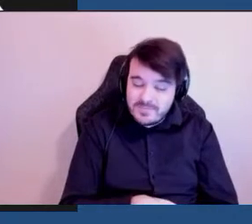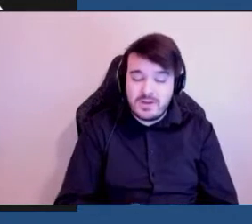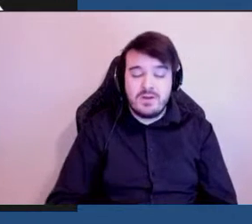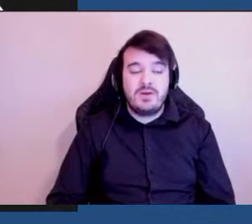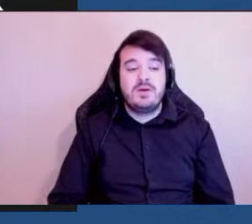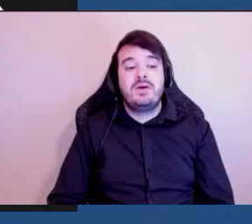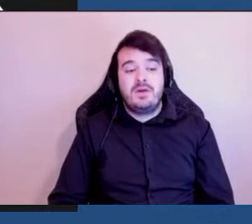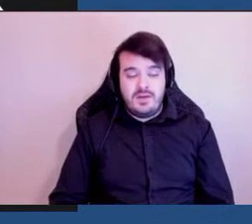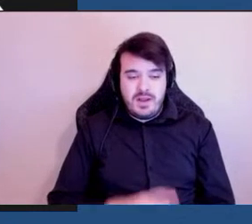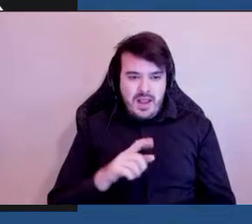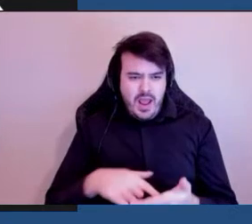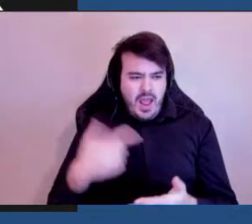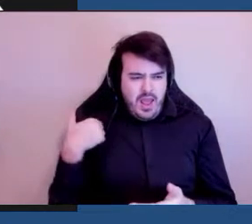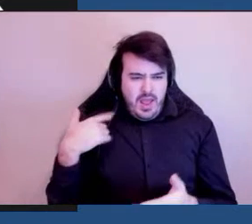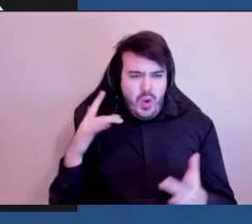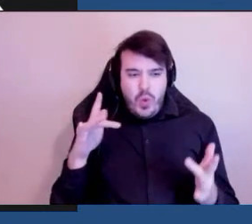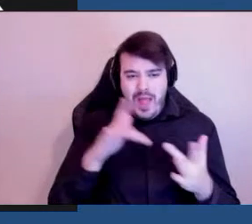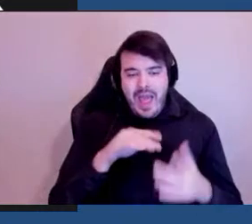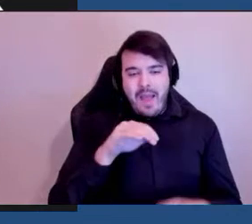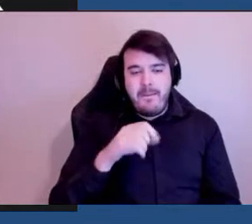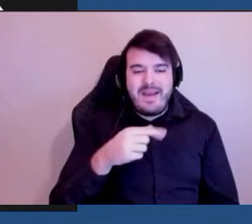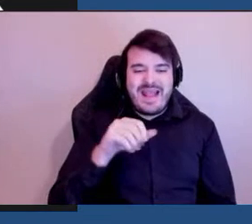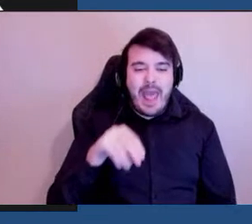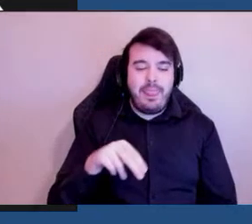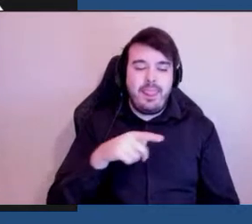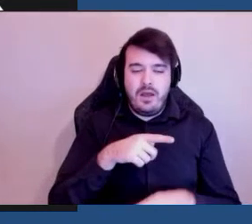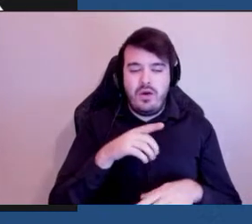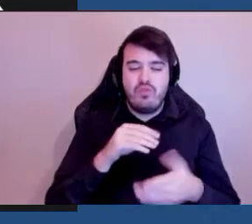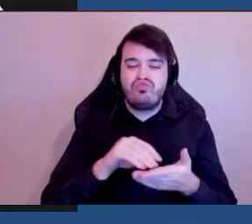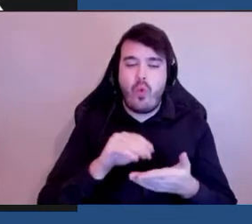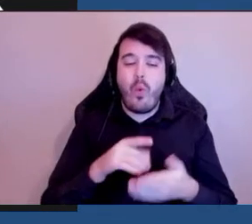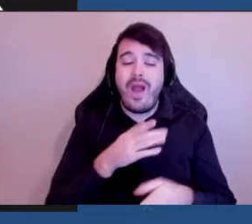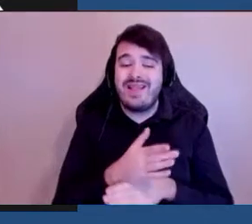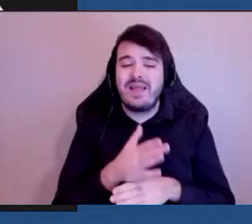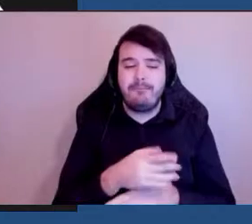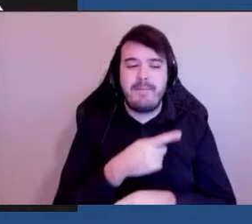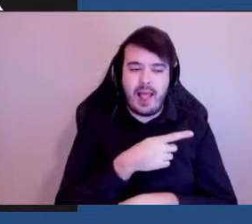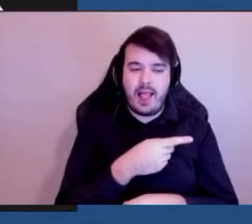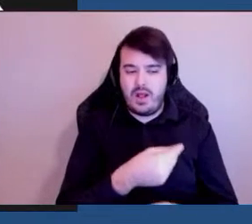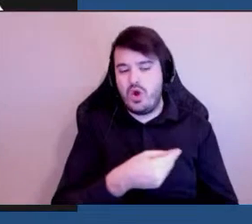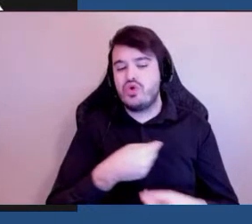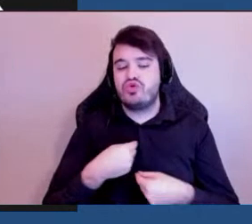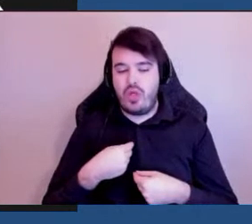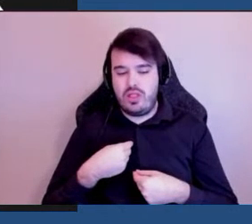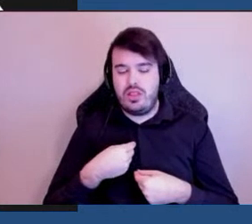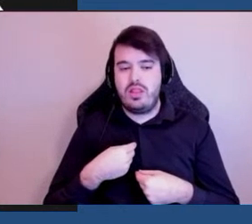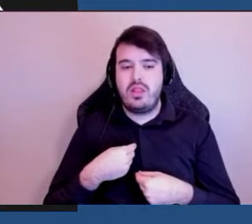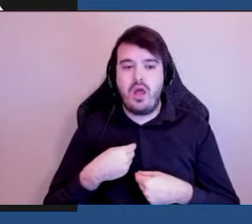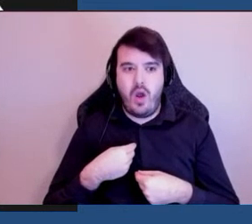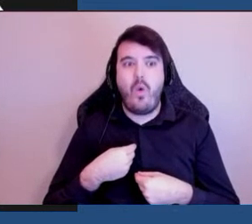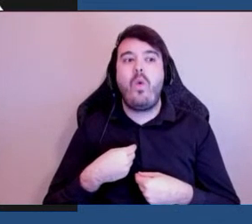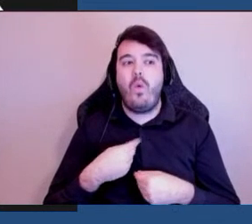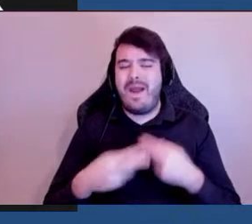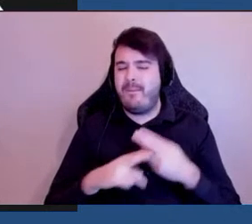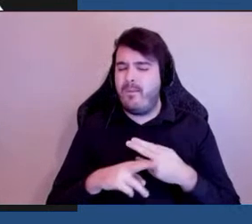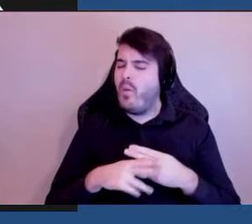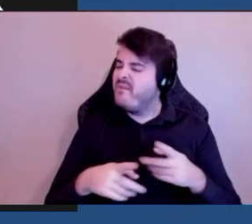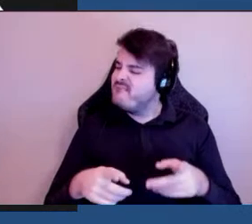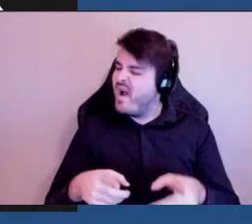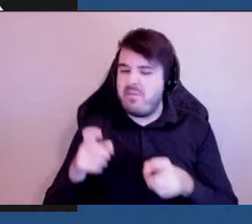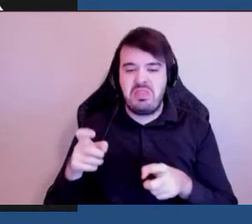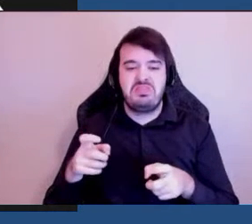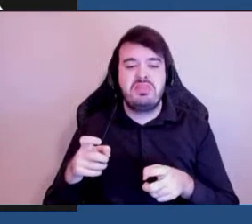contacté Megan au bureau d'accessibilité elle nous a donné des réponses rapides